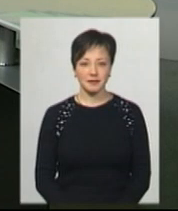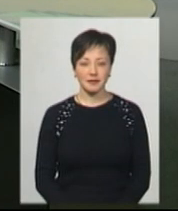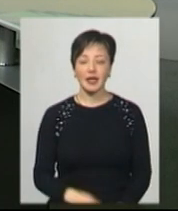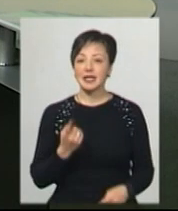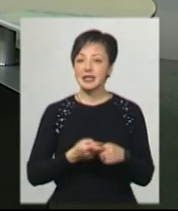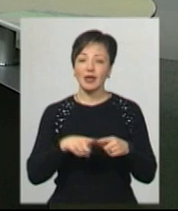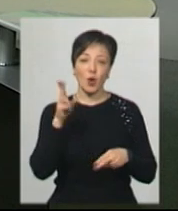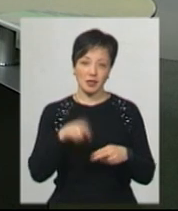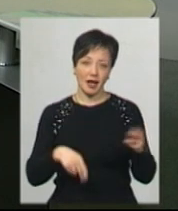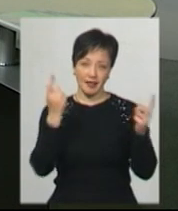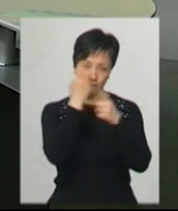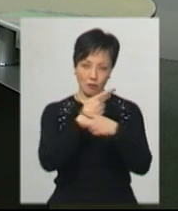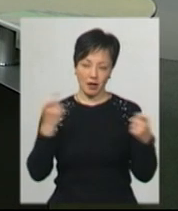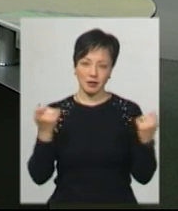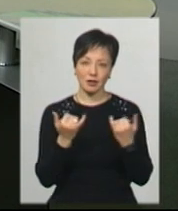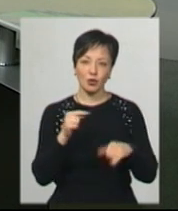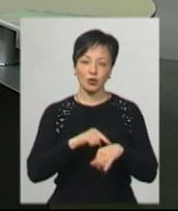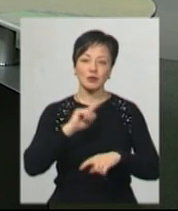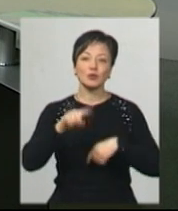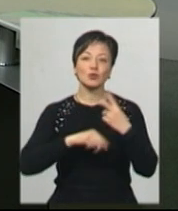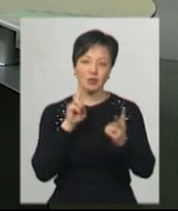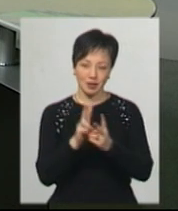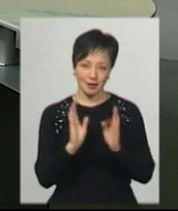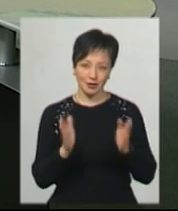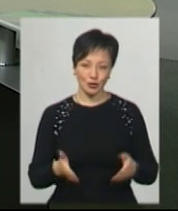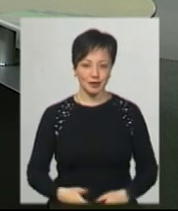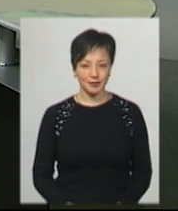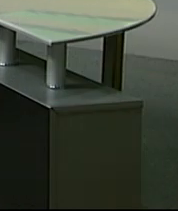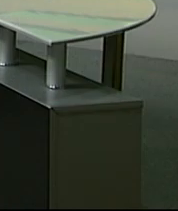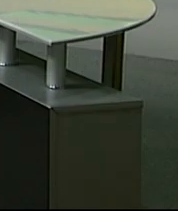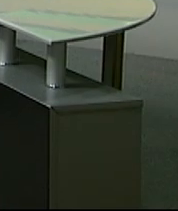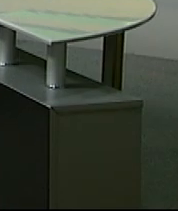Це була остання інформація на цю годину. Побачимось у 20.30.